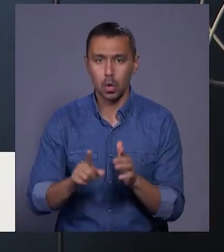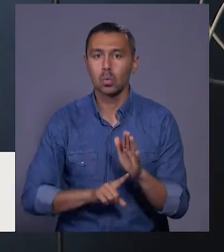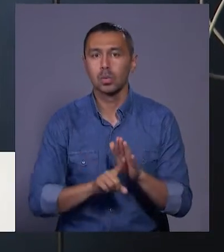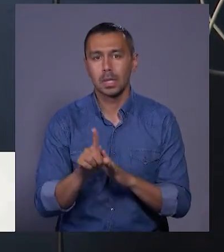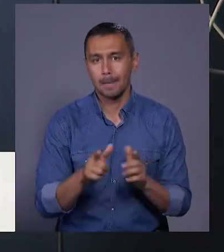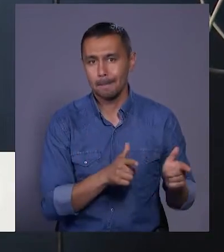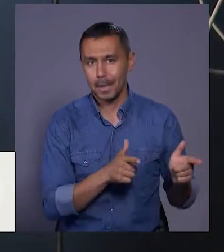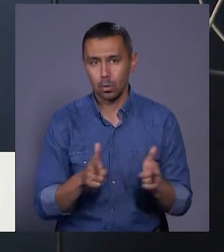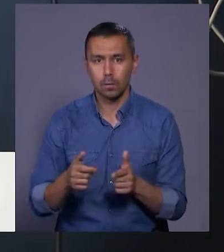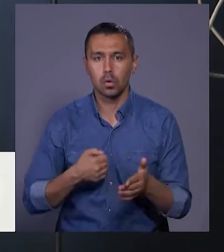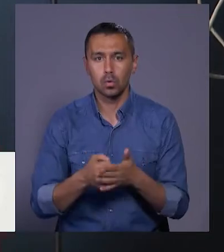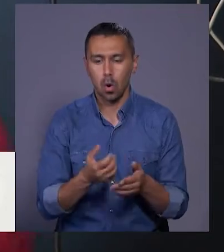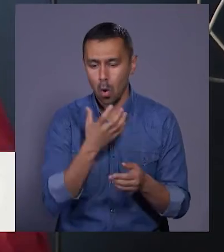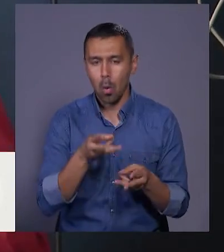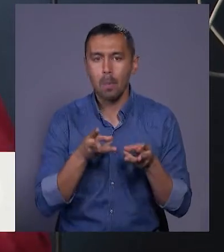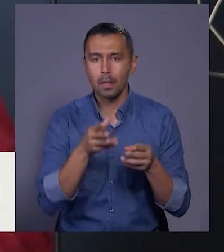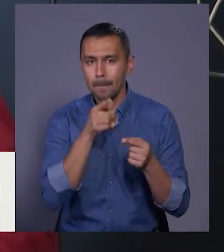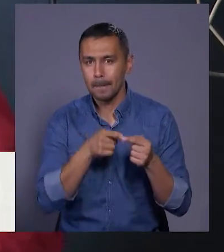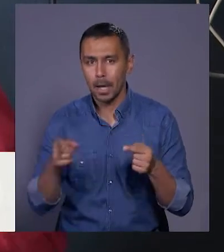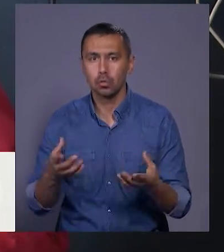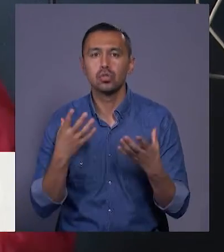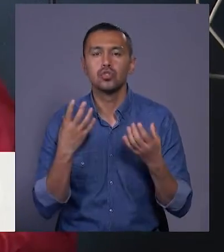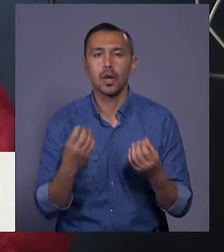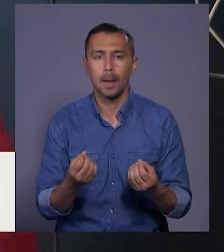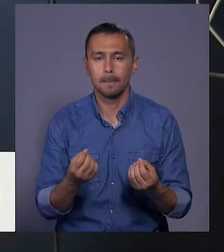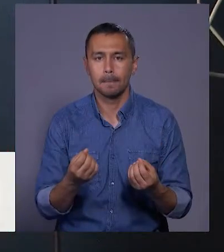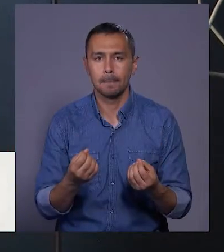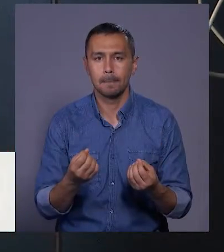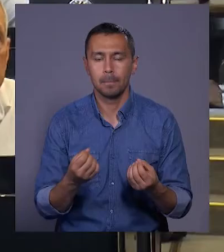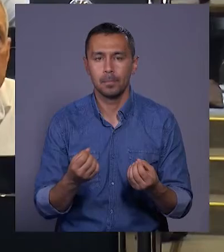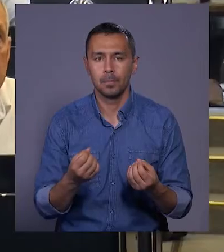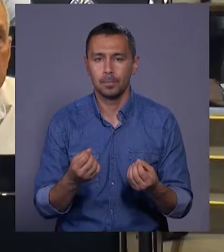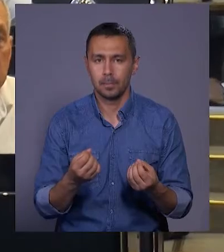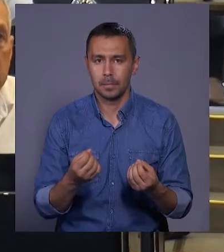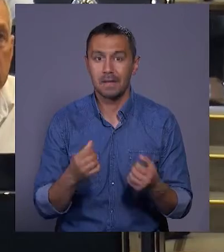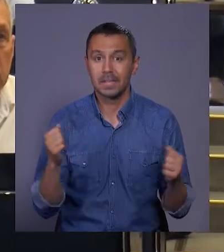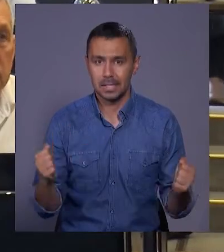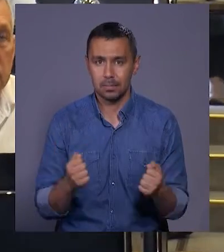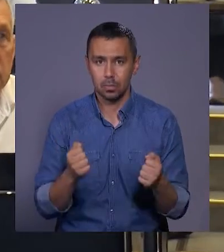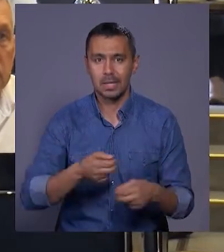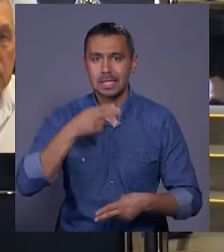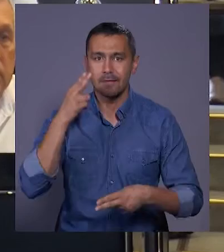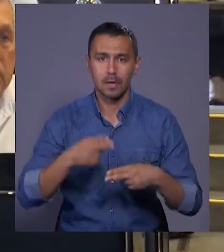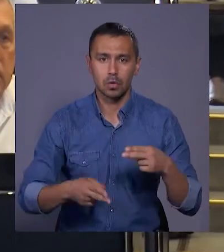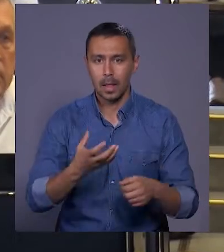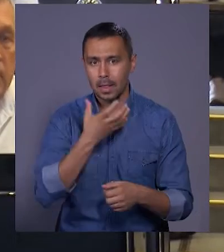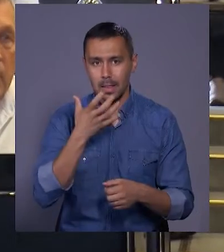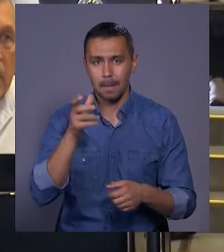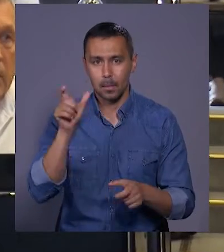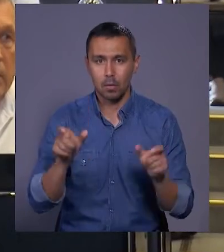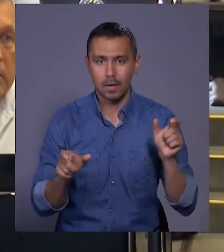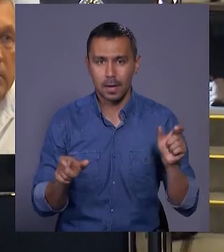підготовку до опалювального періоду ми ще взимку. Завершують тепловики